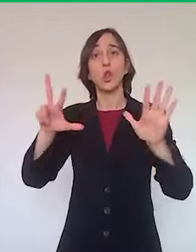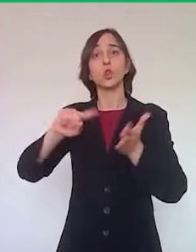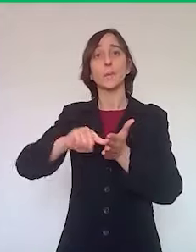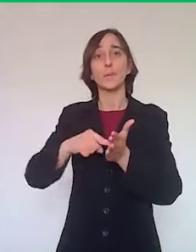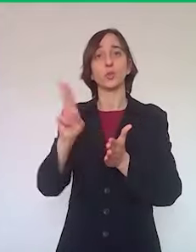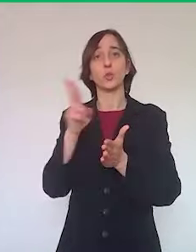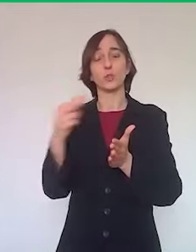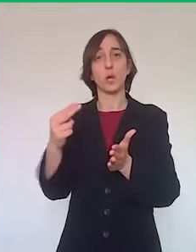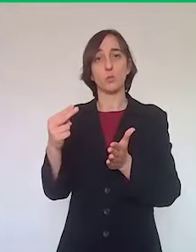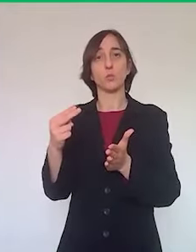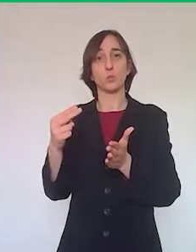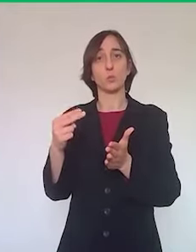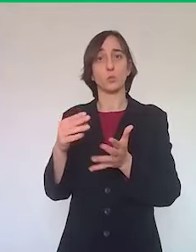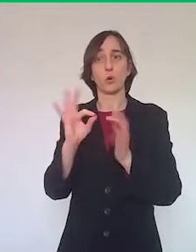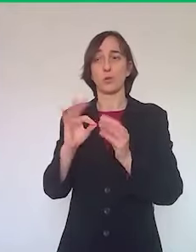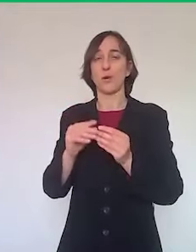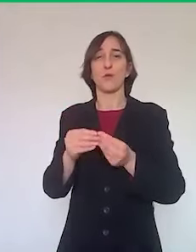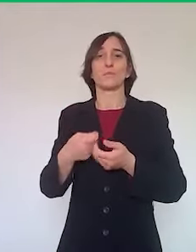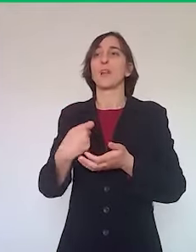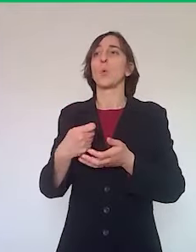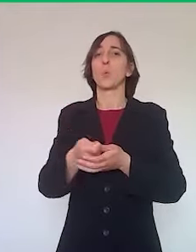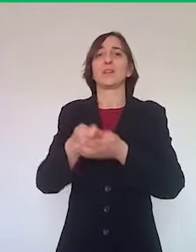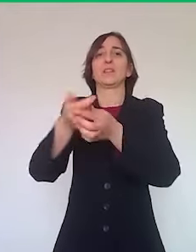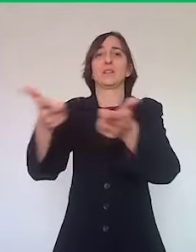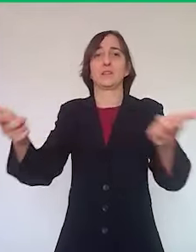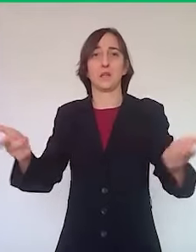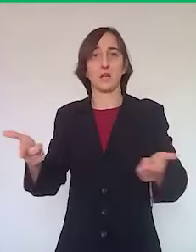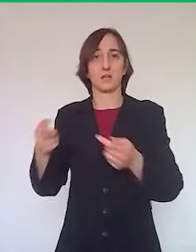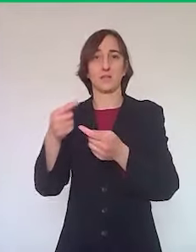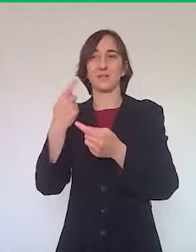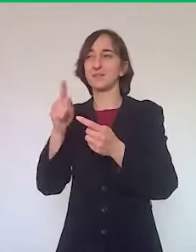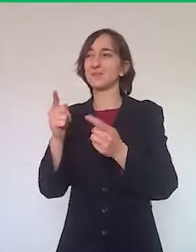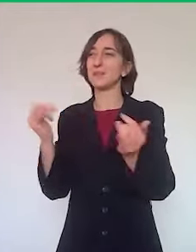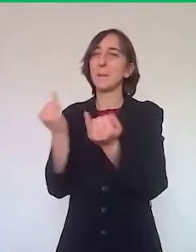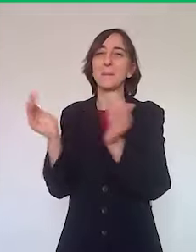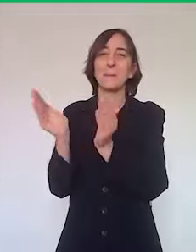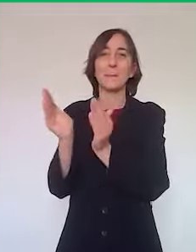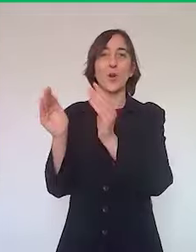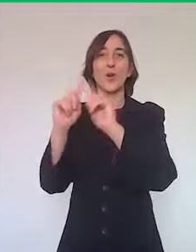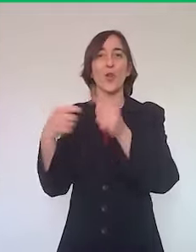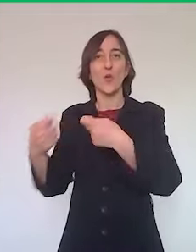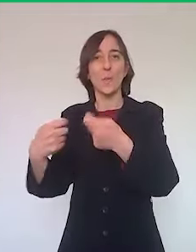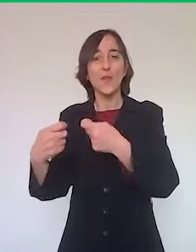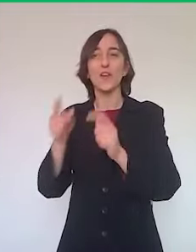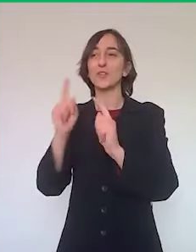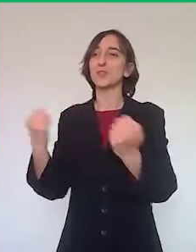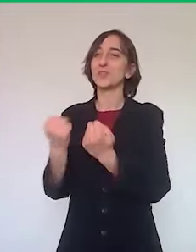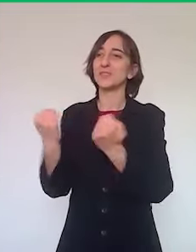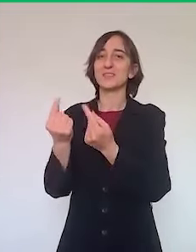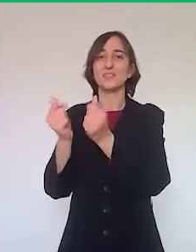e saranno un'iniezione di liquidità straordinaria per la vita del piccolo commercio e di tutte le attività economiche che vengono